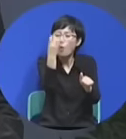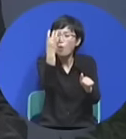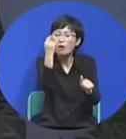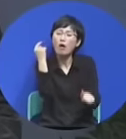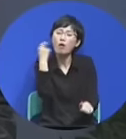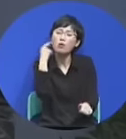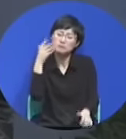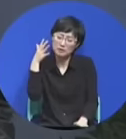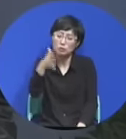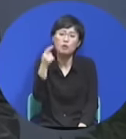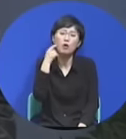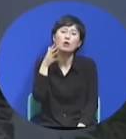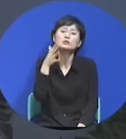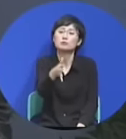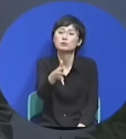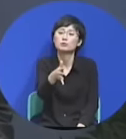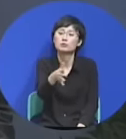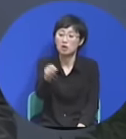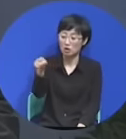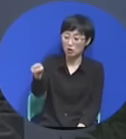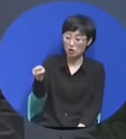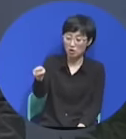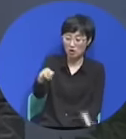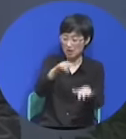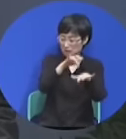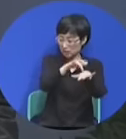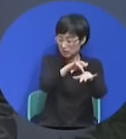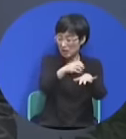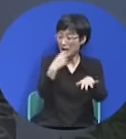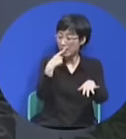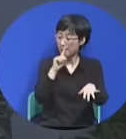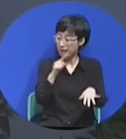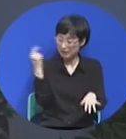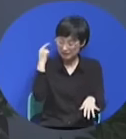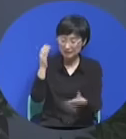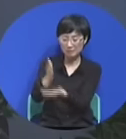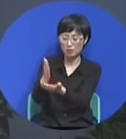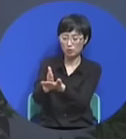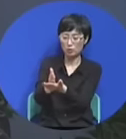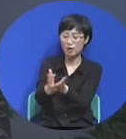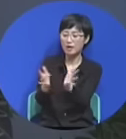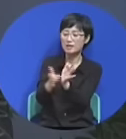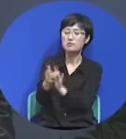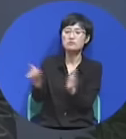당신이 예수 믿음으로 사망에서 생명으로 옮겼느니라 모든 걸 바뀌게 된다